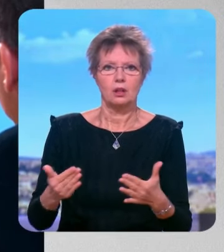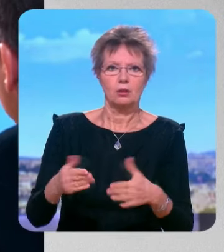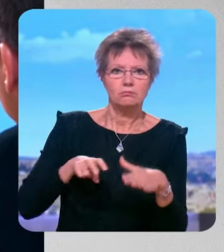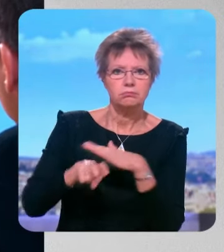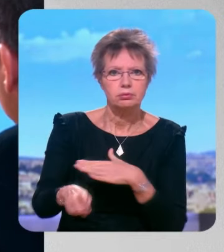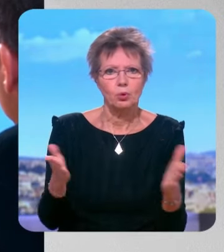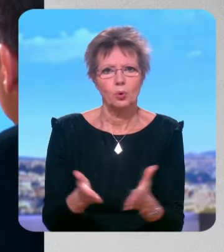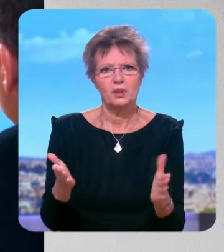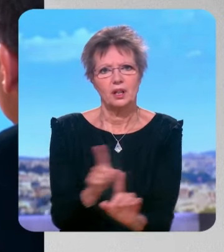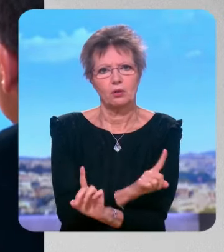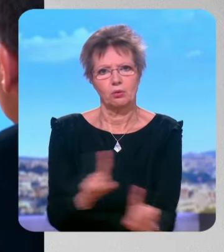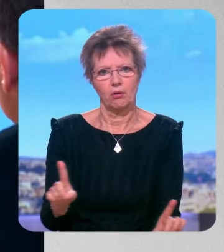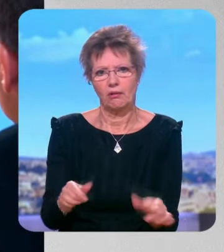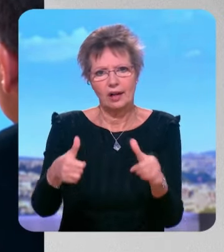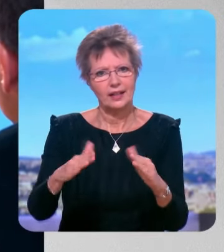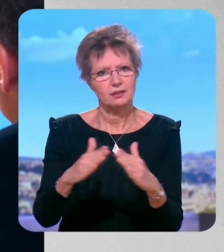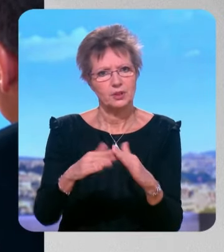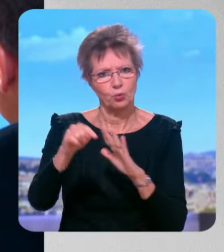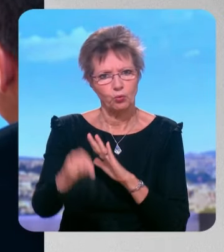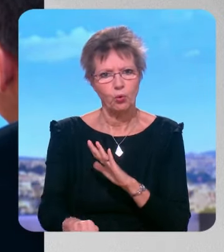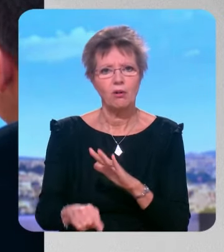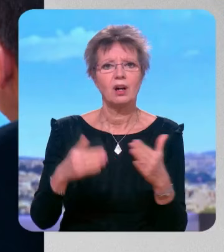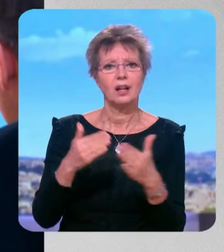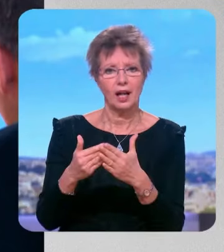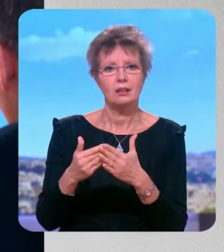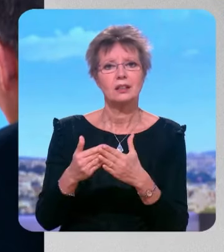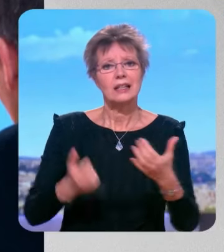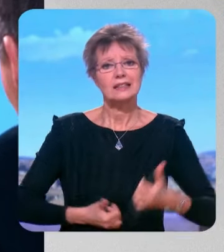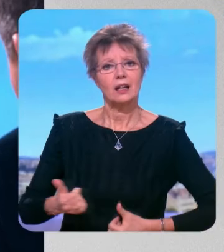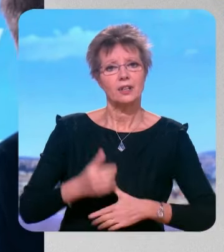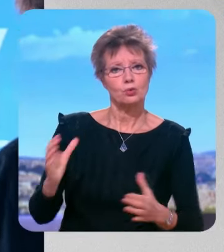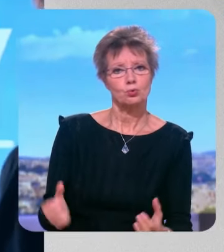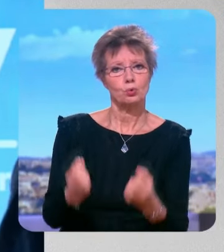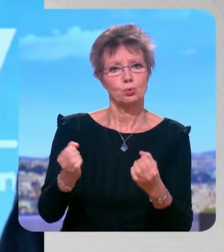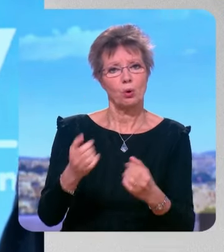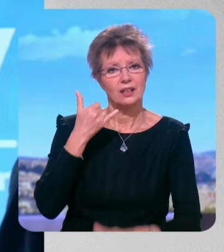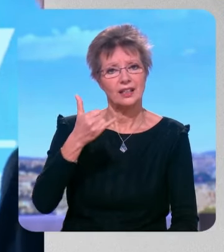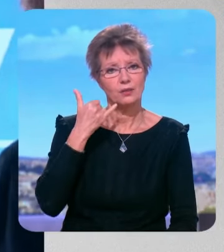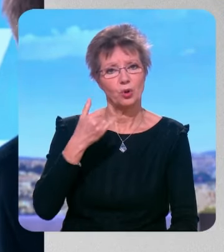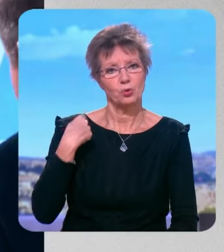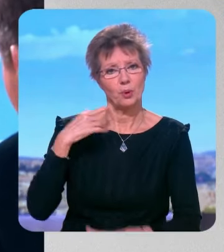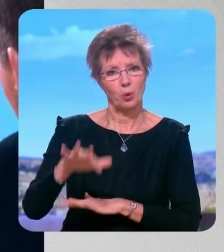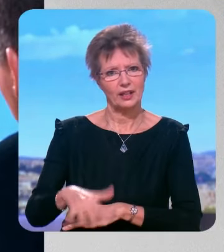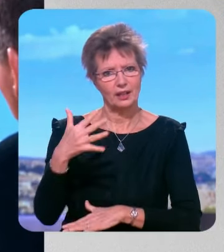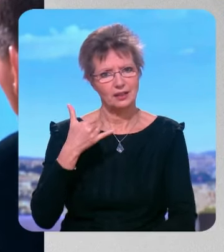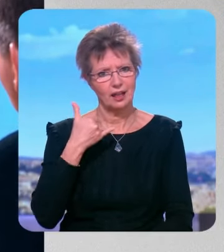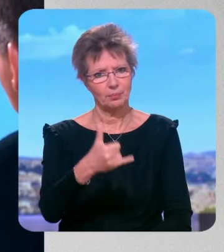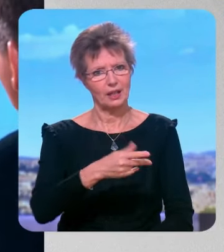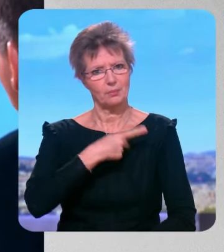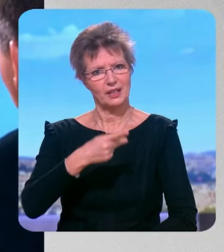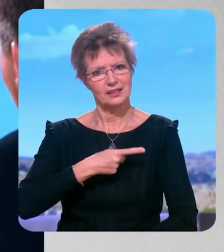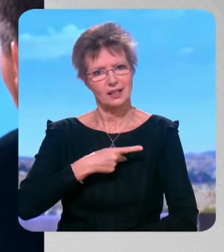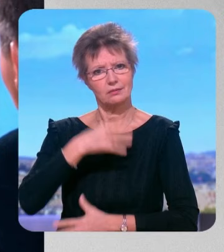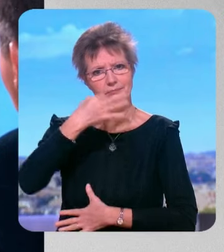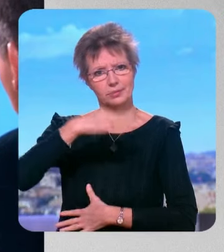'hôpital et puis il ya ensuite les services de secours par téléphone ou en faisant le 15 et bien vous avez un médecin qui vous donne des conseils